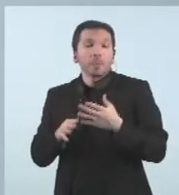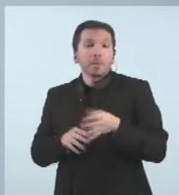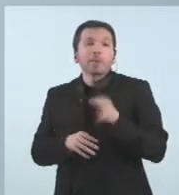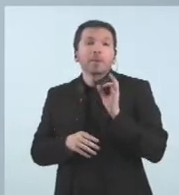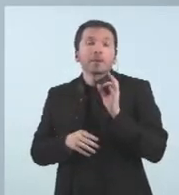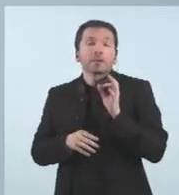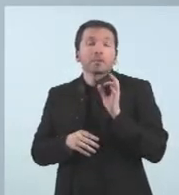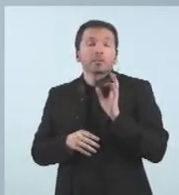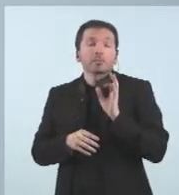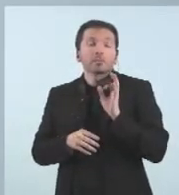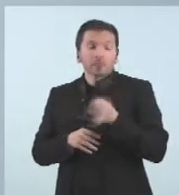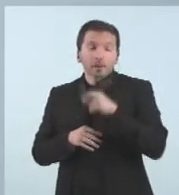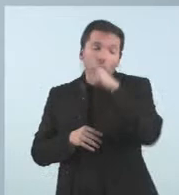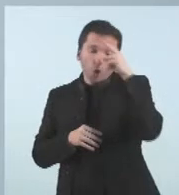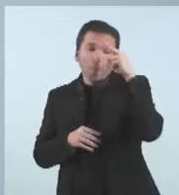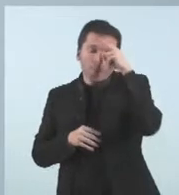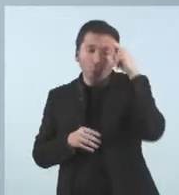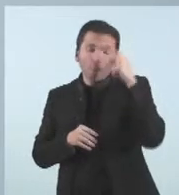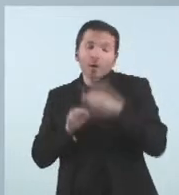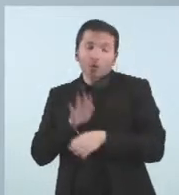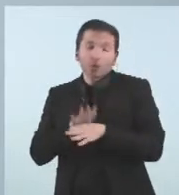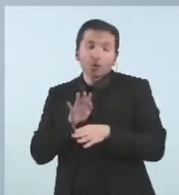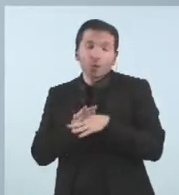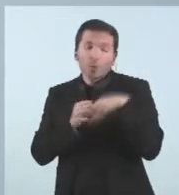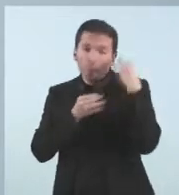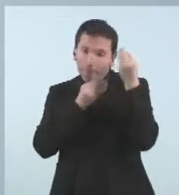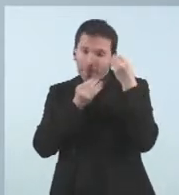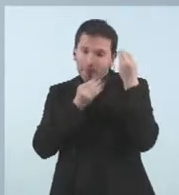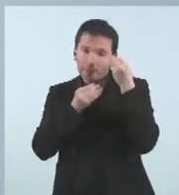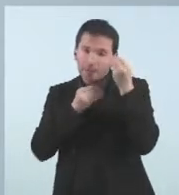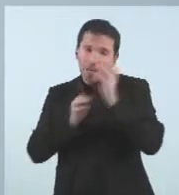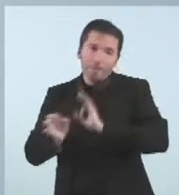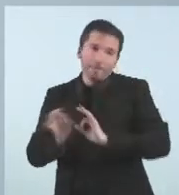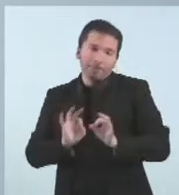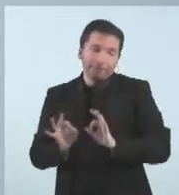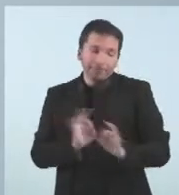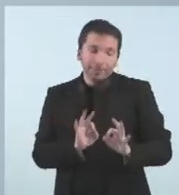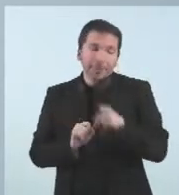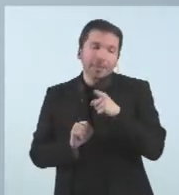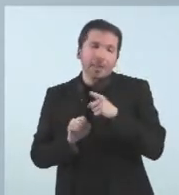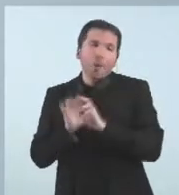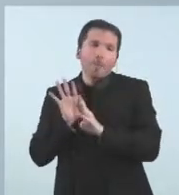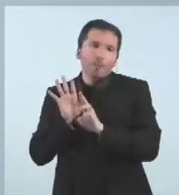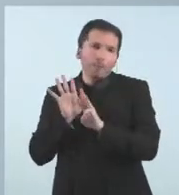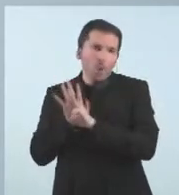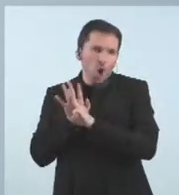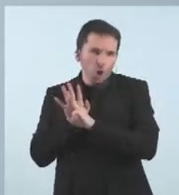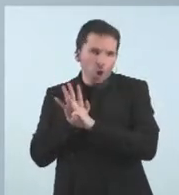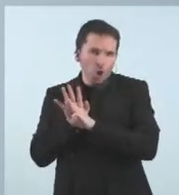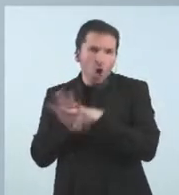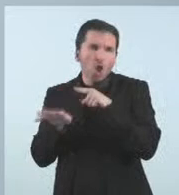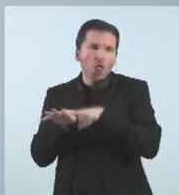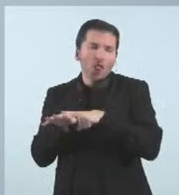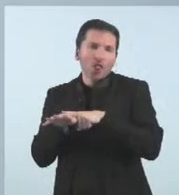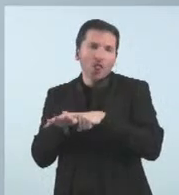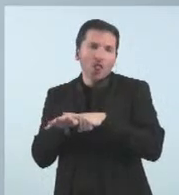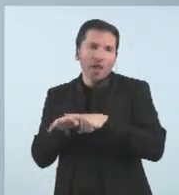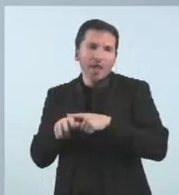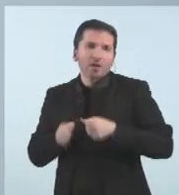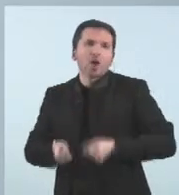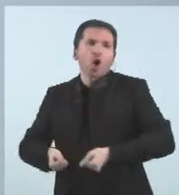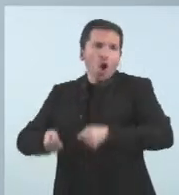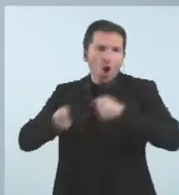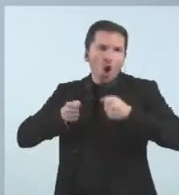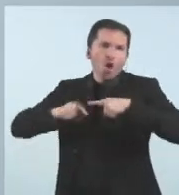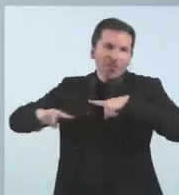preocupa i per tant estem preparant protocols estem estudiant protocols de contingència si això ens arribés no?